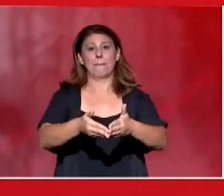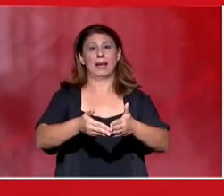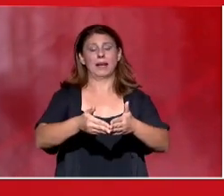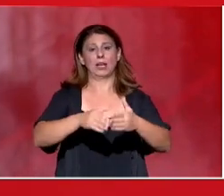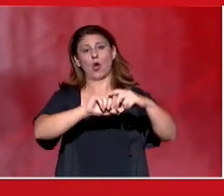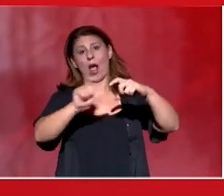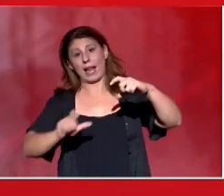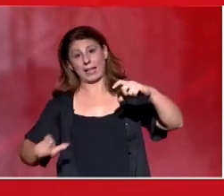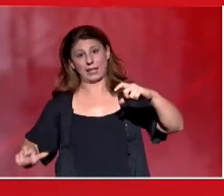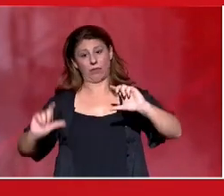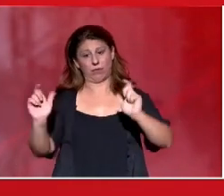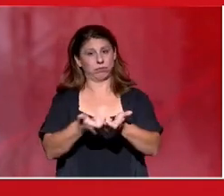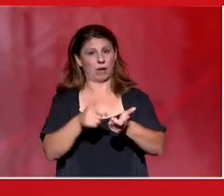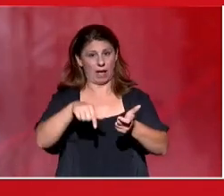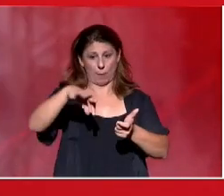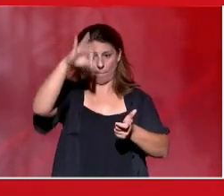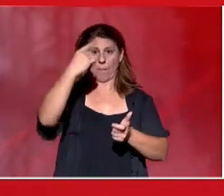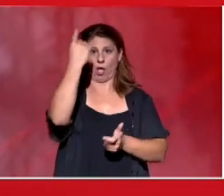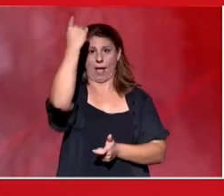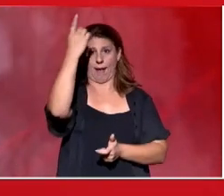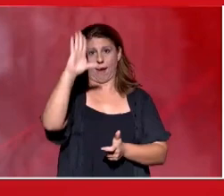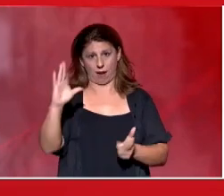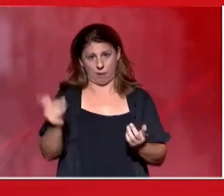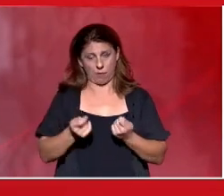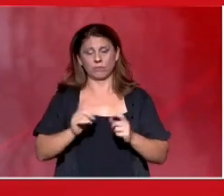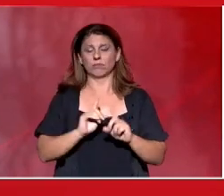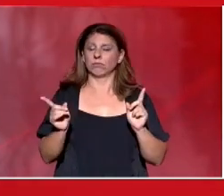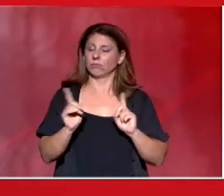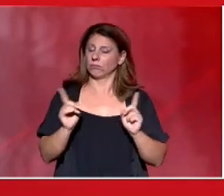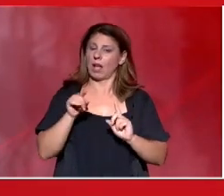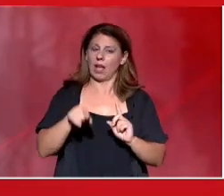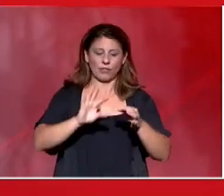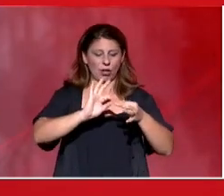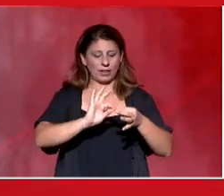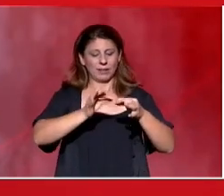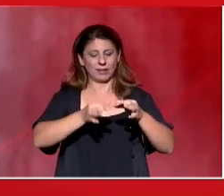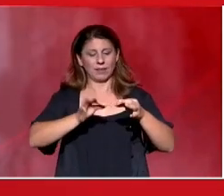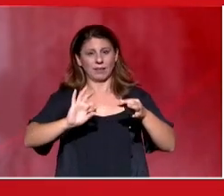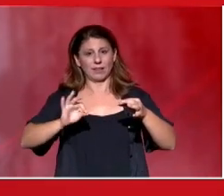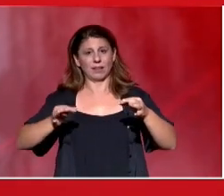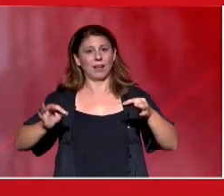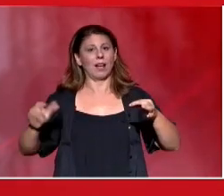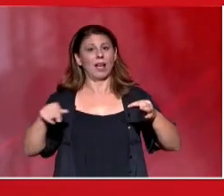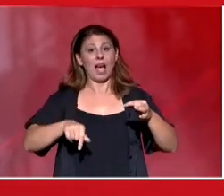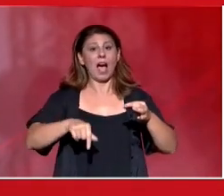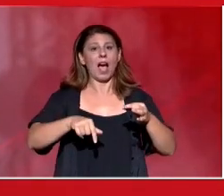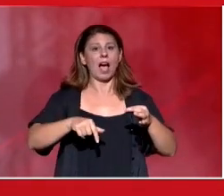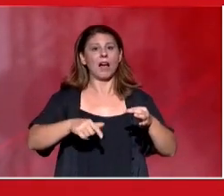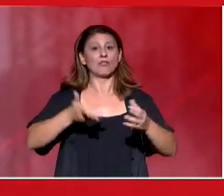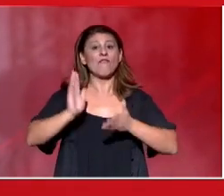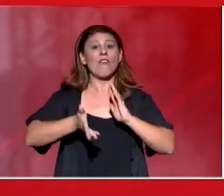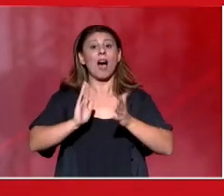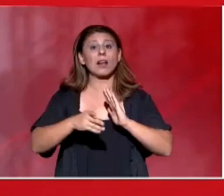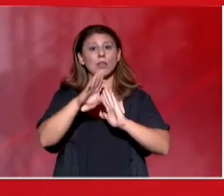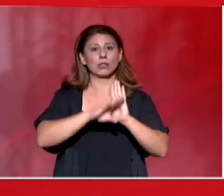πρόκειται για μεμονωμένα περιστατικά, αλλά για κρίκους στην αλυσίδα της βαρβαρότητας του συστήματος που μας